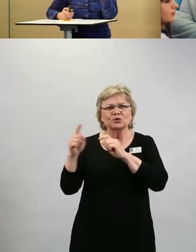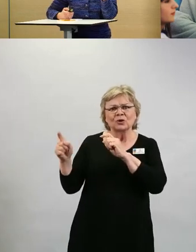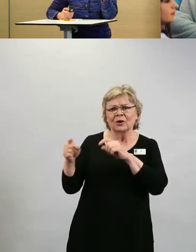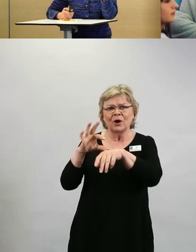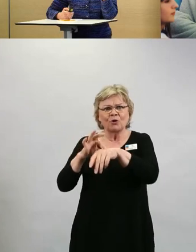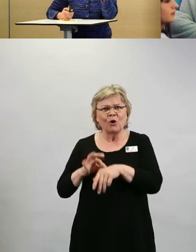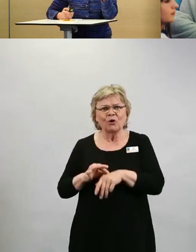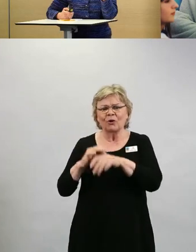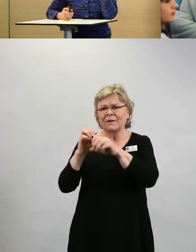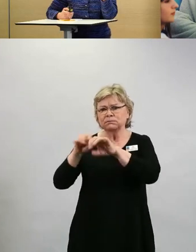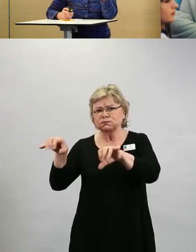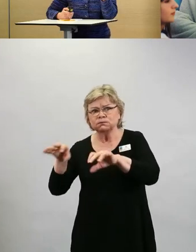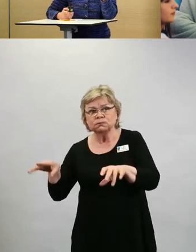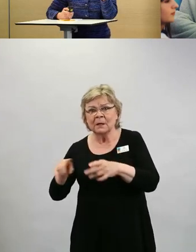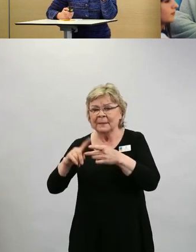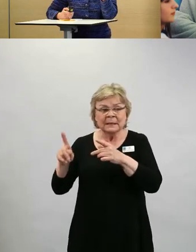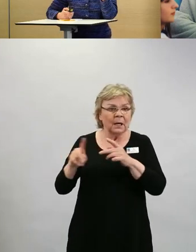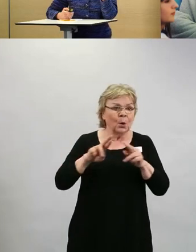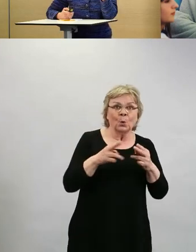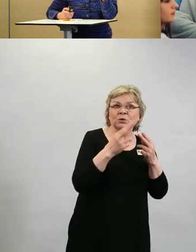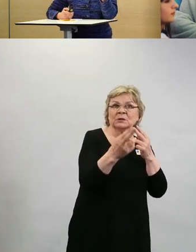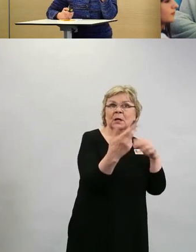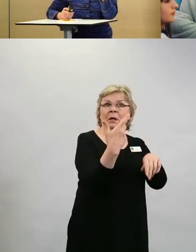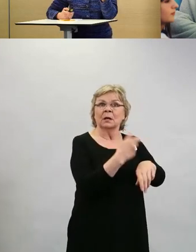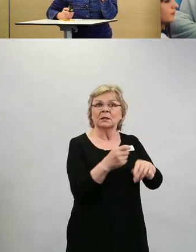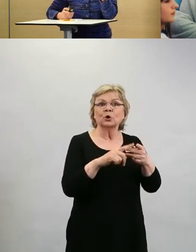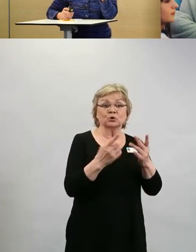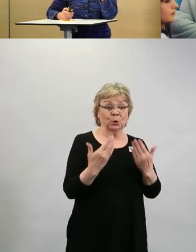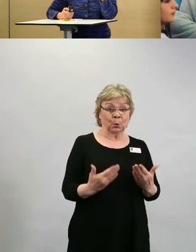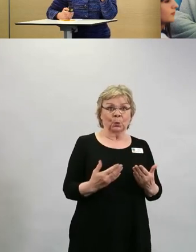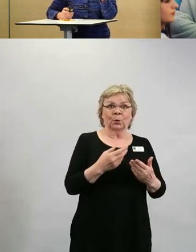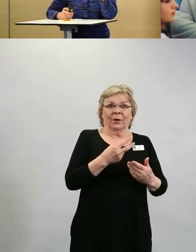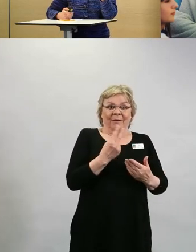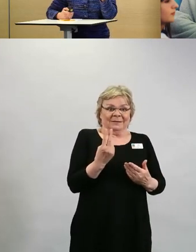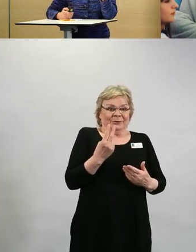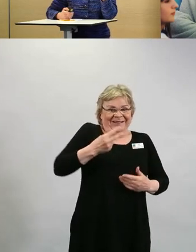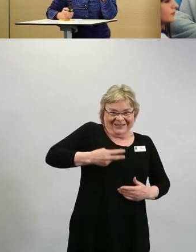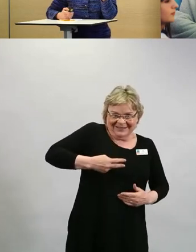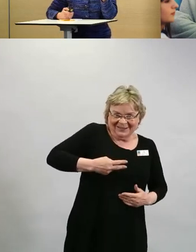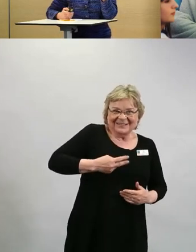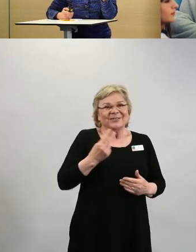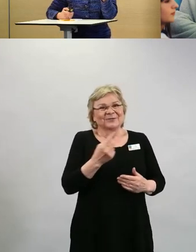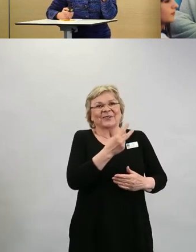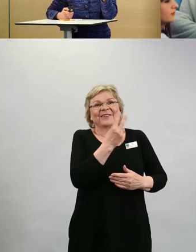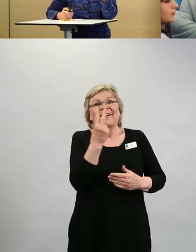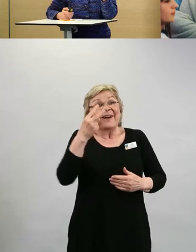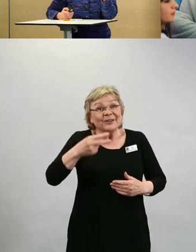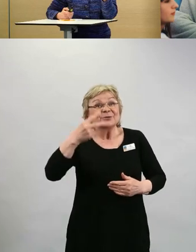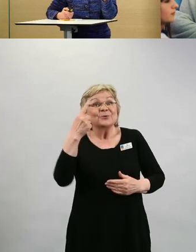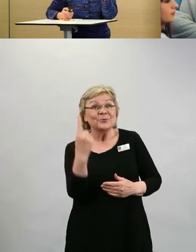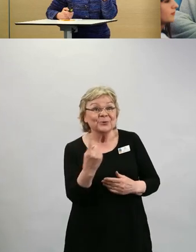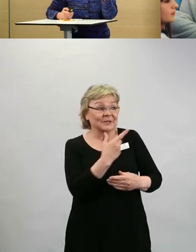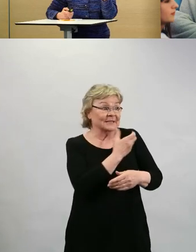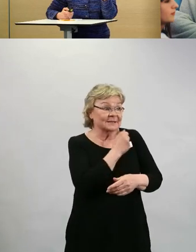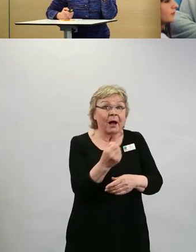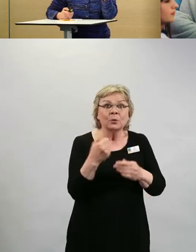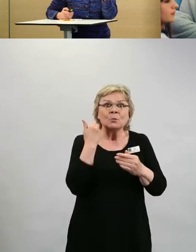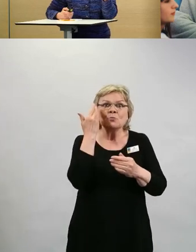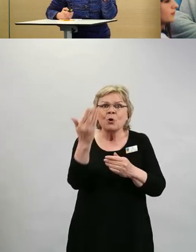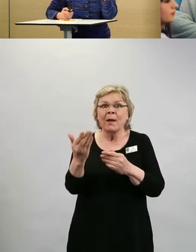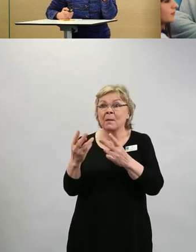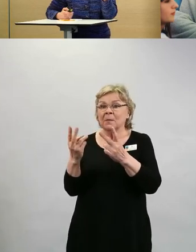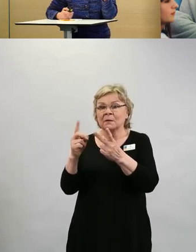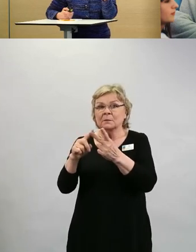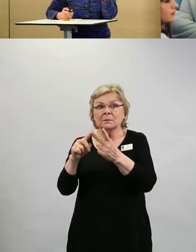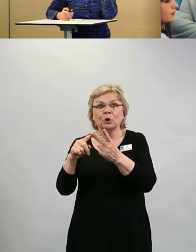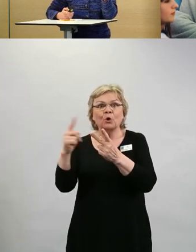jotenkin keväällä 2021 saamani rokotteen merkistä? Voinko saada myöhemmin rokotteen uusia variantteja vastaan vai ei?